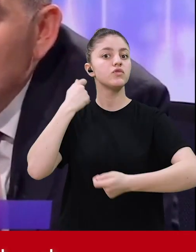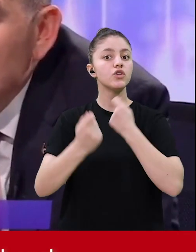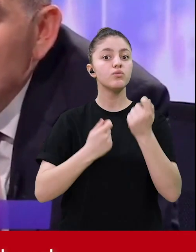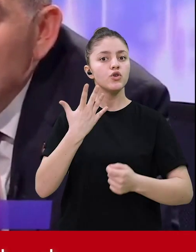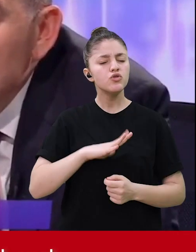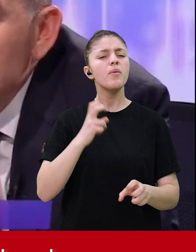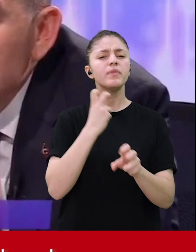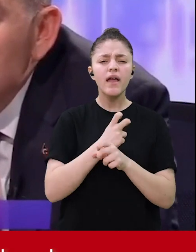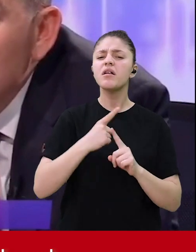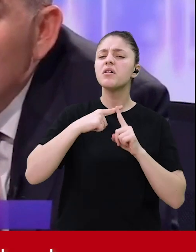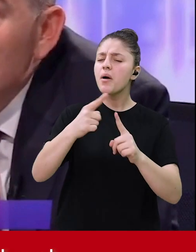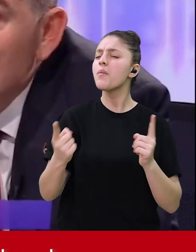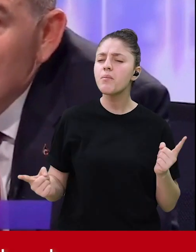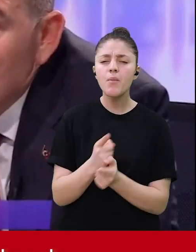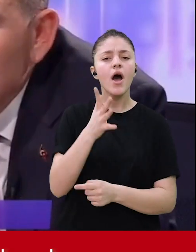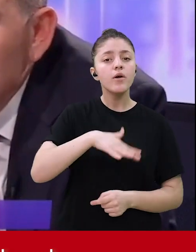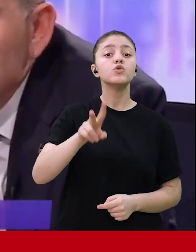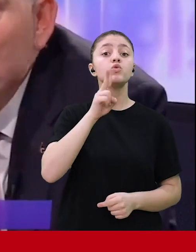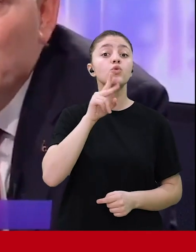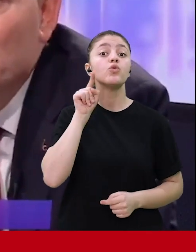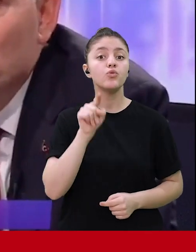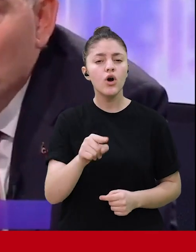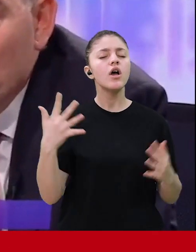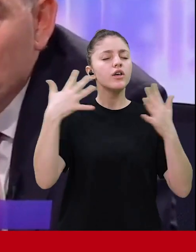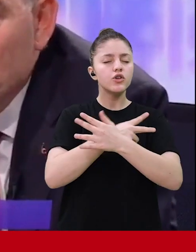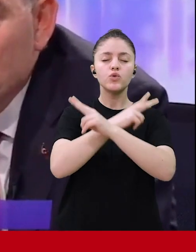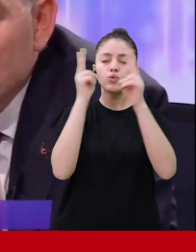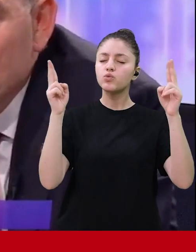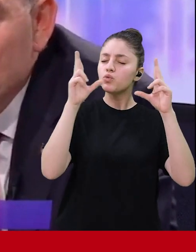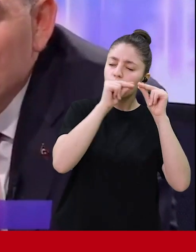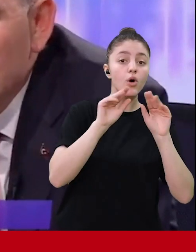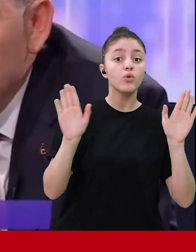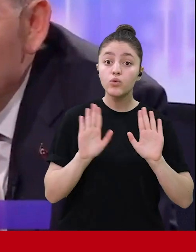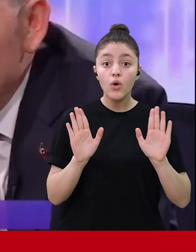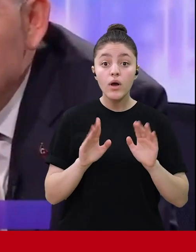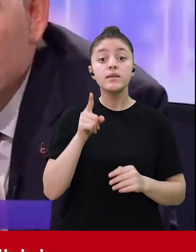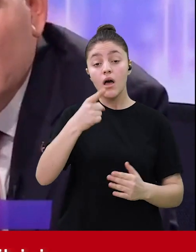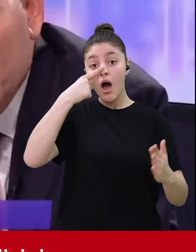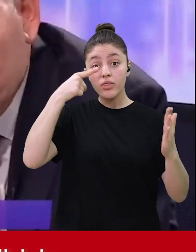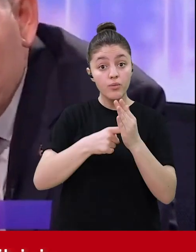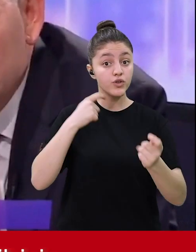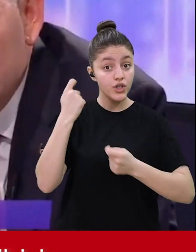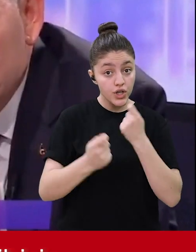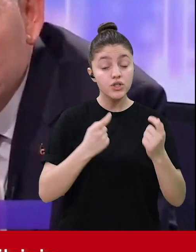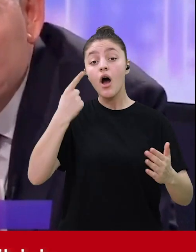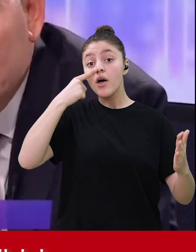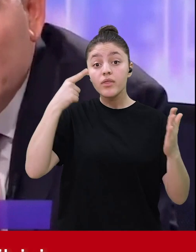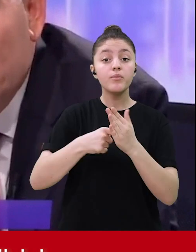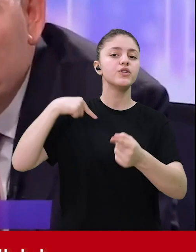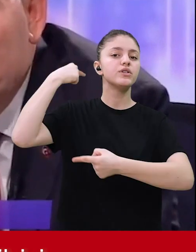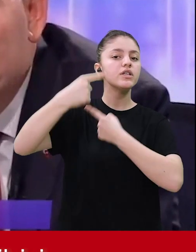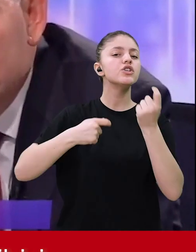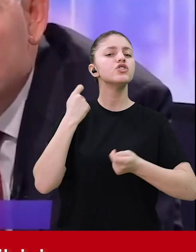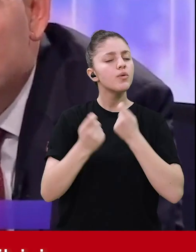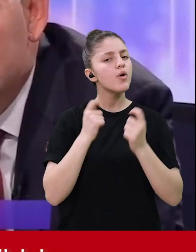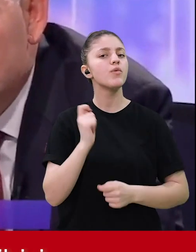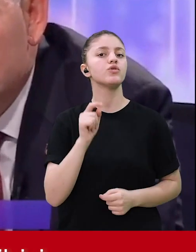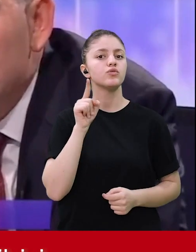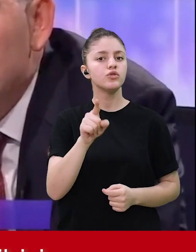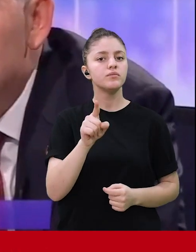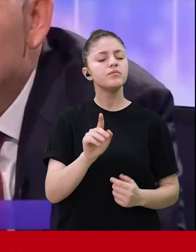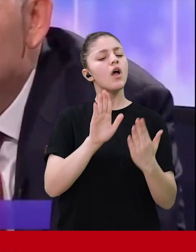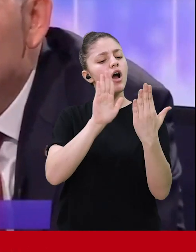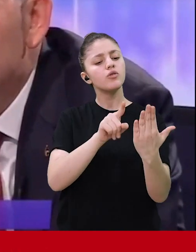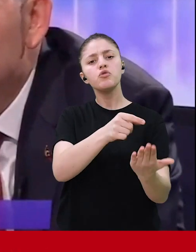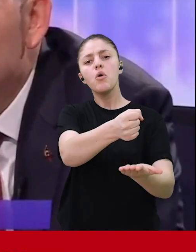Riskleriniz ve tehditleriniz birse bu ona çıkacak. Ve gece gündüz uyumamalısınız. Siz adanmış bir iştesiniz ve siz adanmış bir nesilsiniz.